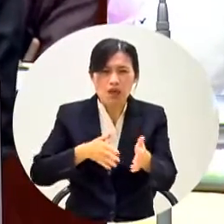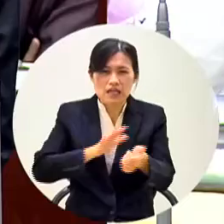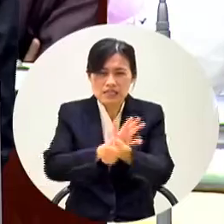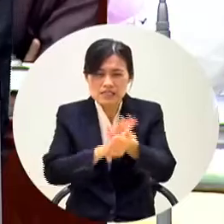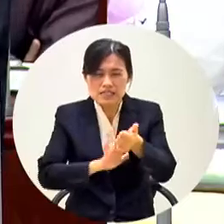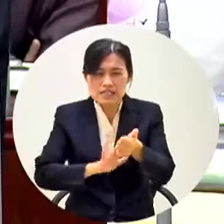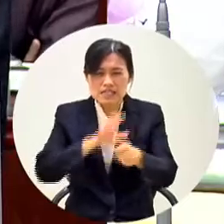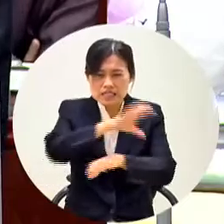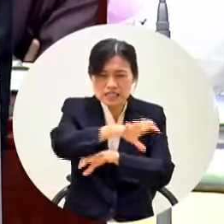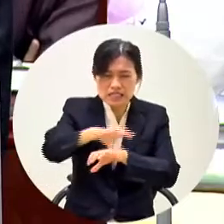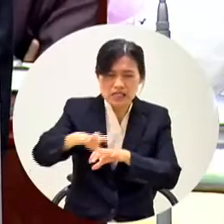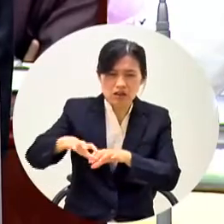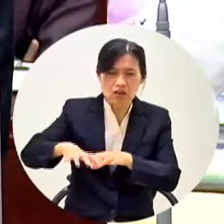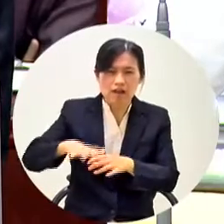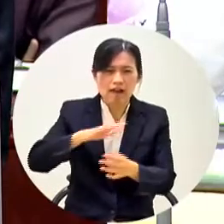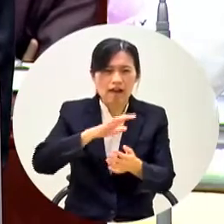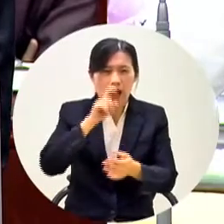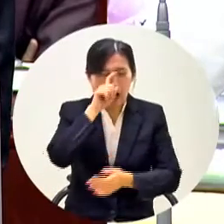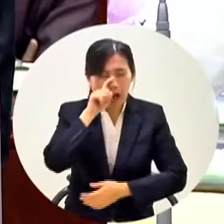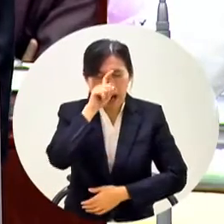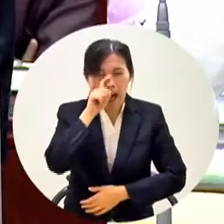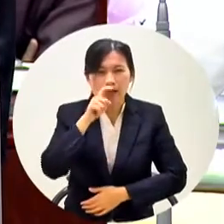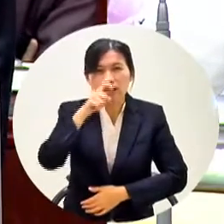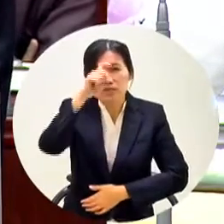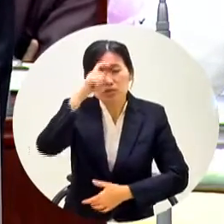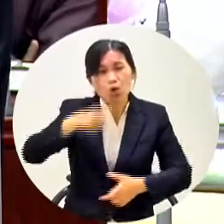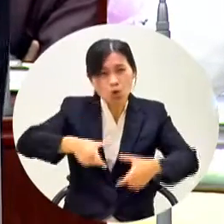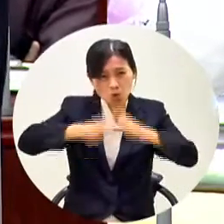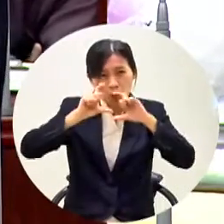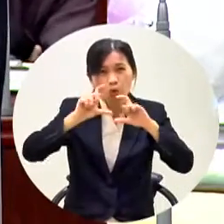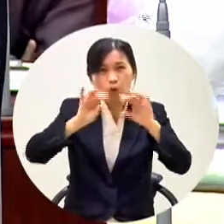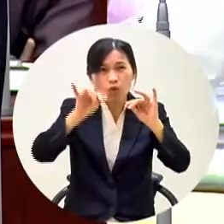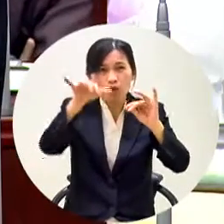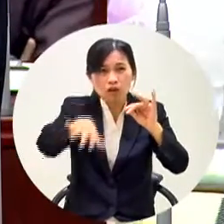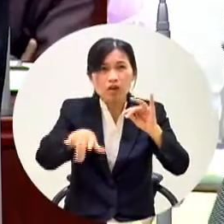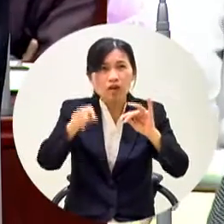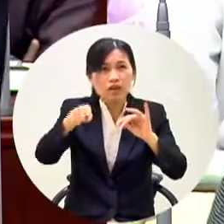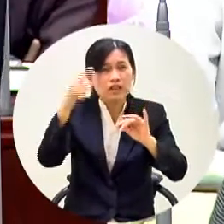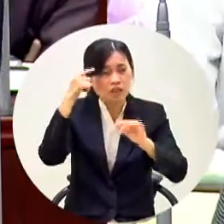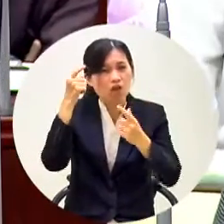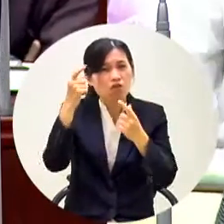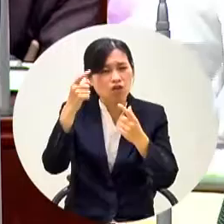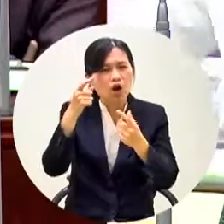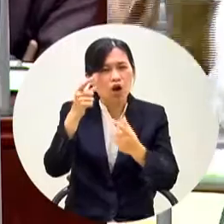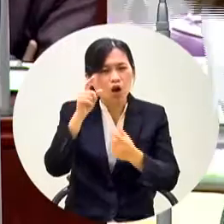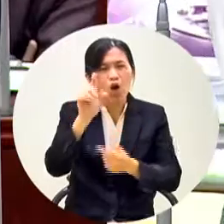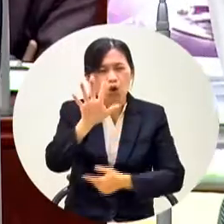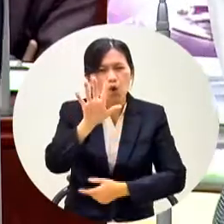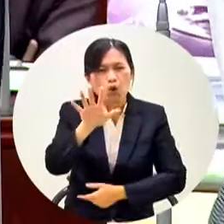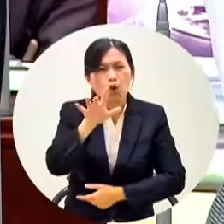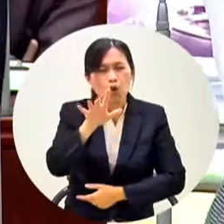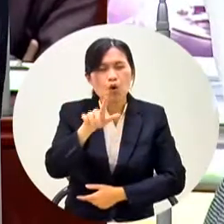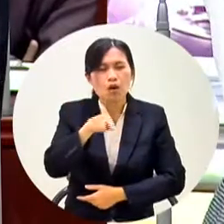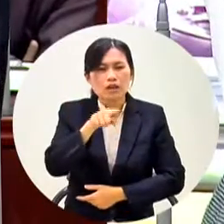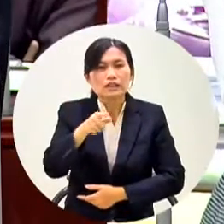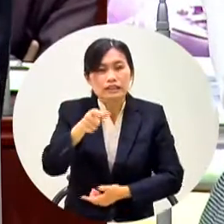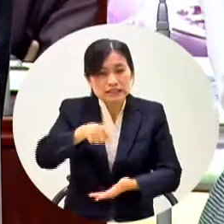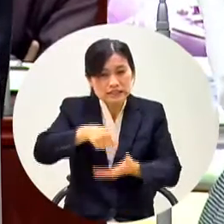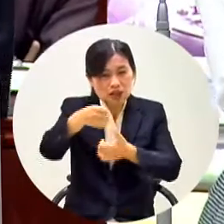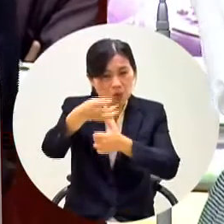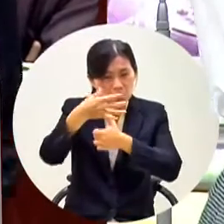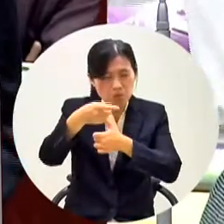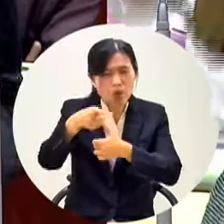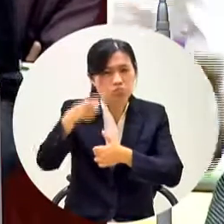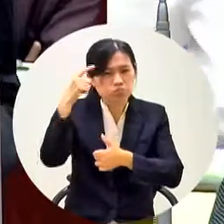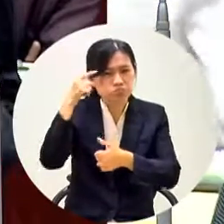當地的環境造成影響所以應該要回饋地方這也是一種看法啦所以我想剛剛議員所建議的這個模式呢我們會